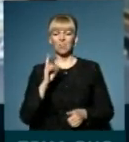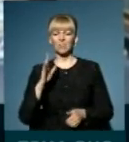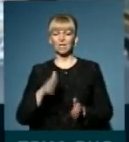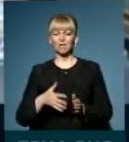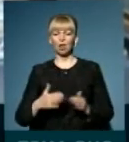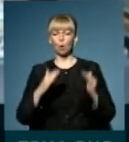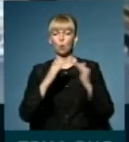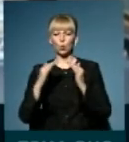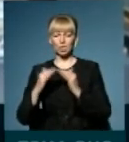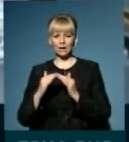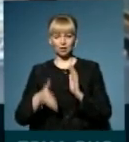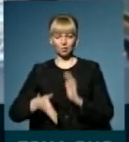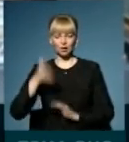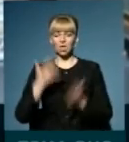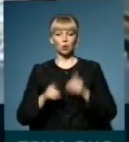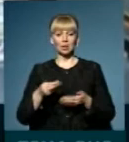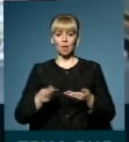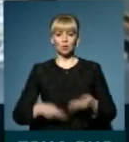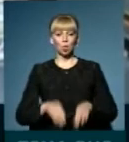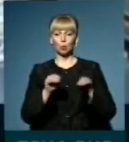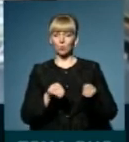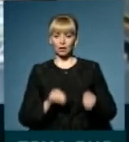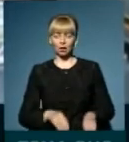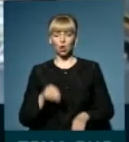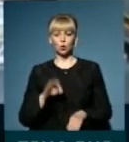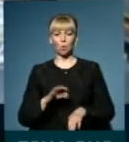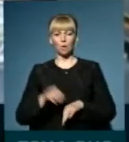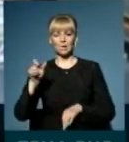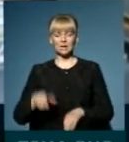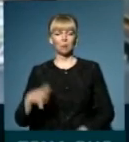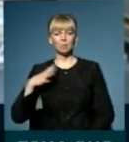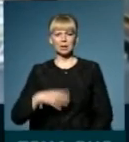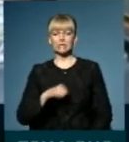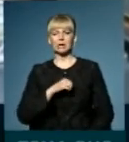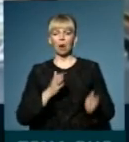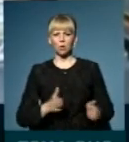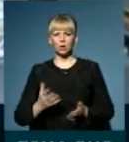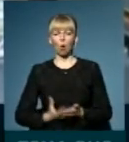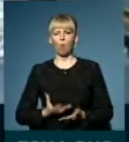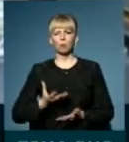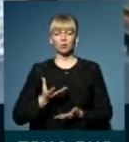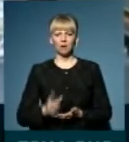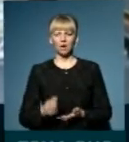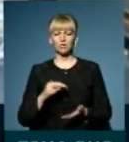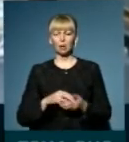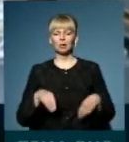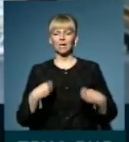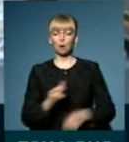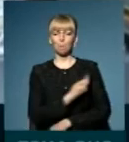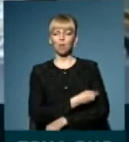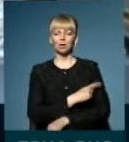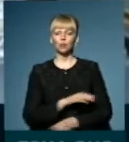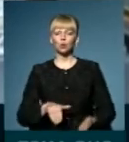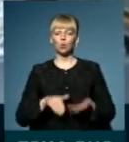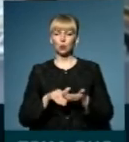будинках про те, що якщо не підпишуть декларацію, то пацієнтам прийдеться самостійно оплачувати вартість надання медичної